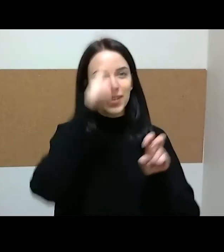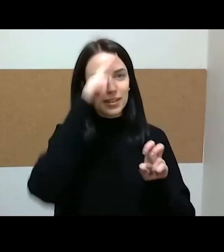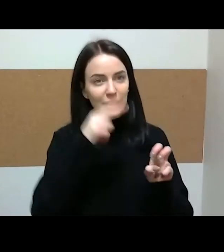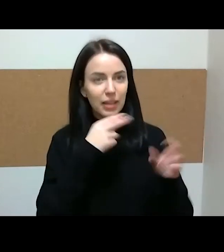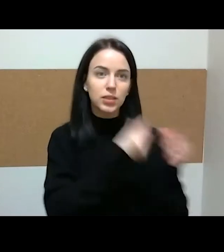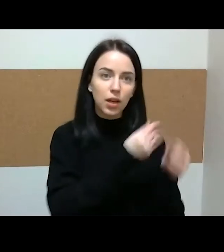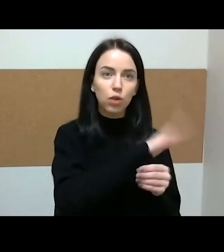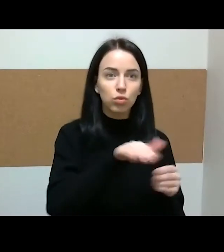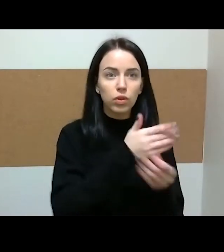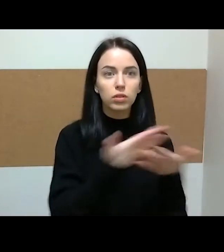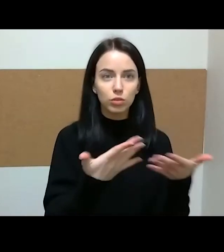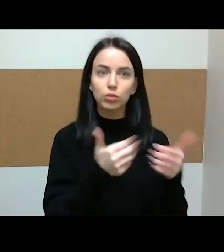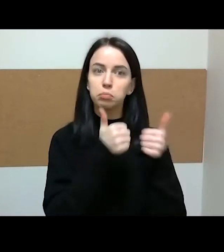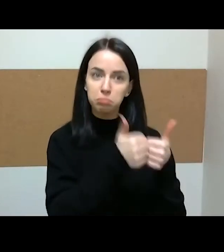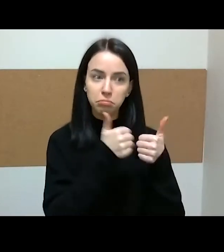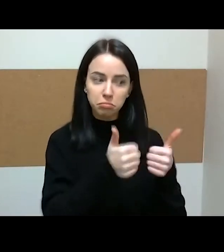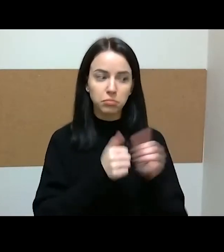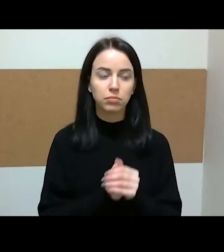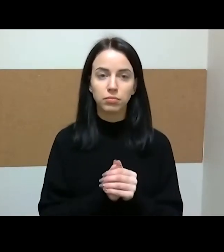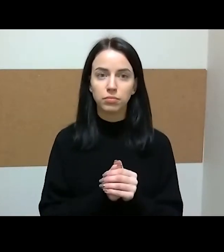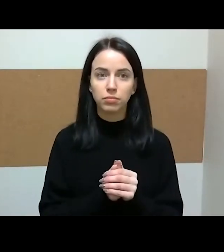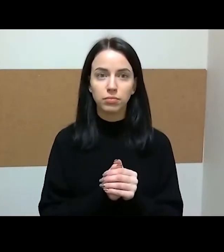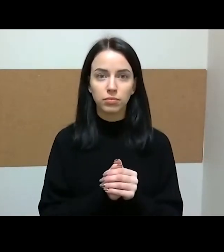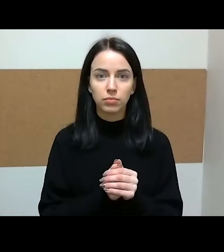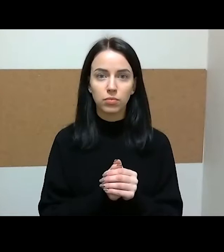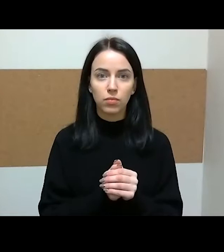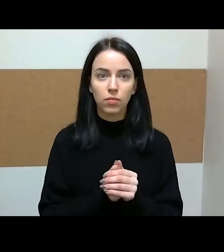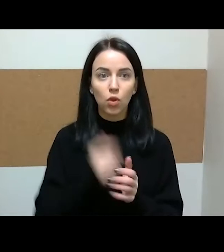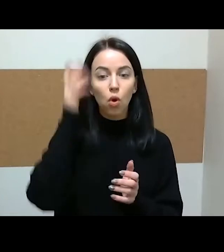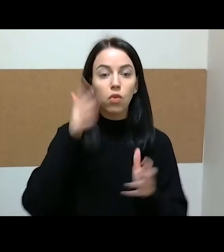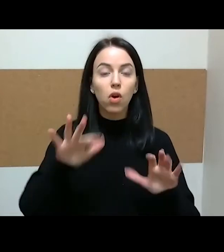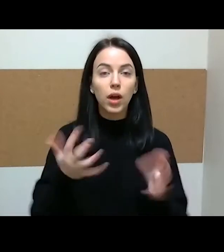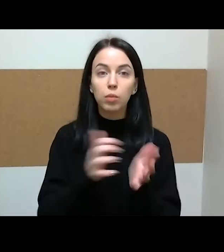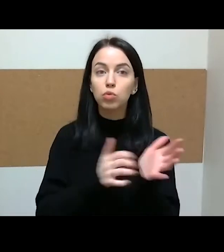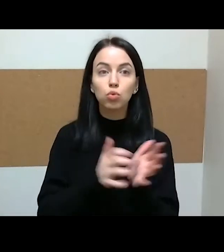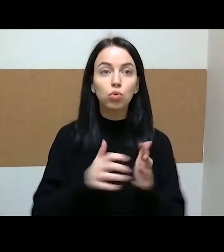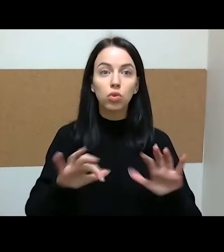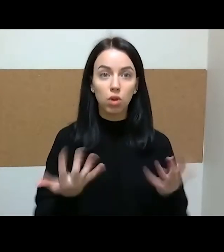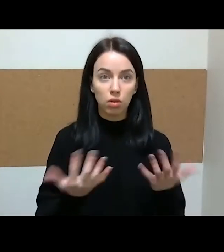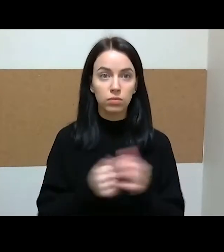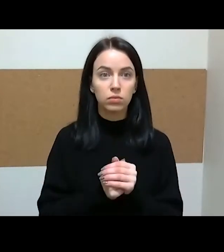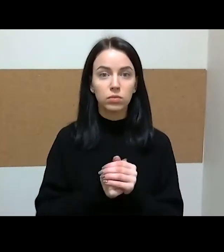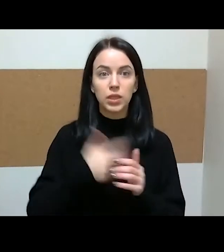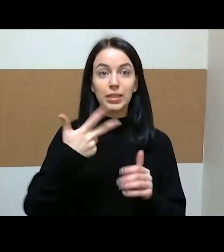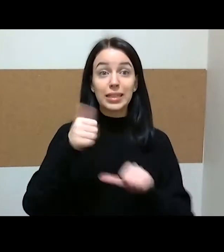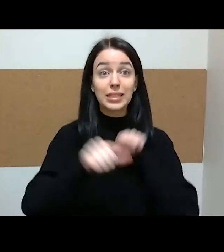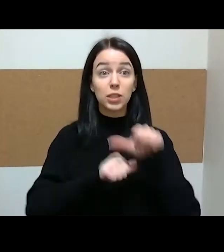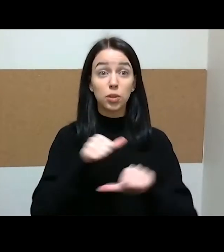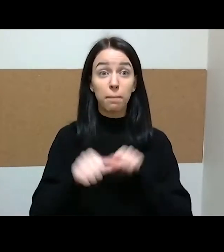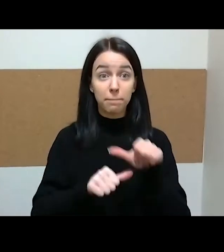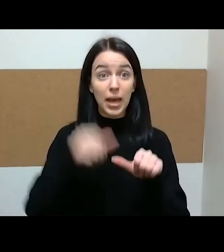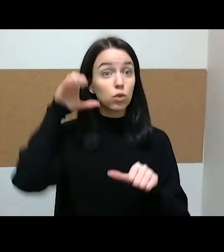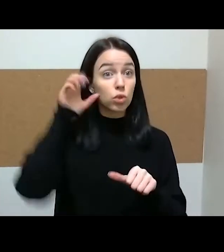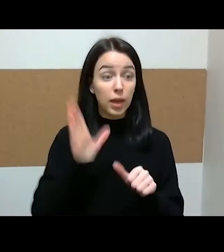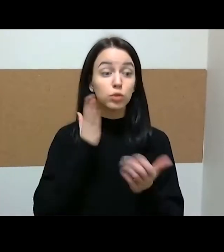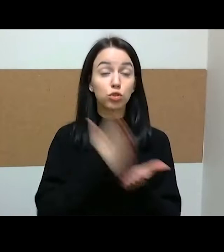jūs galvojat, ko reikėjo, ko trūko, kodėl mes per 30 metų plus nepriklausomybės